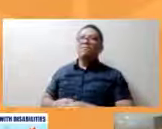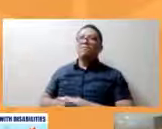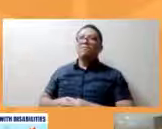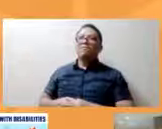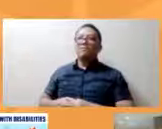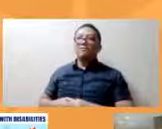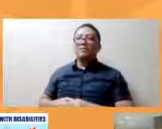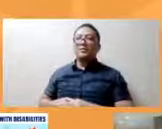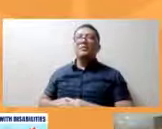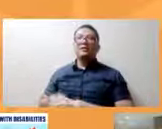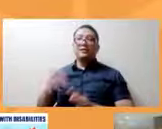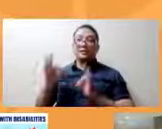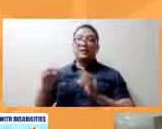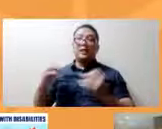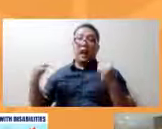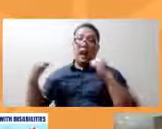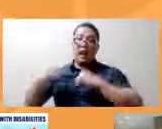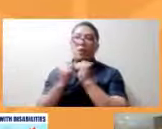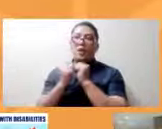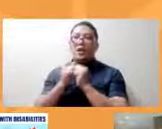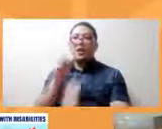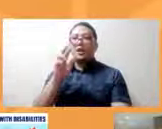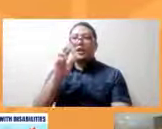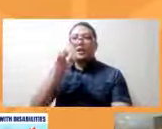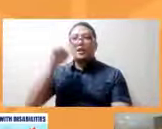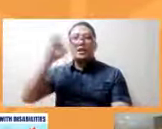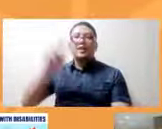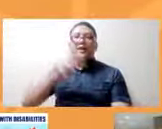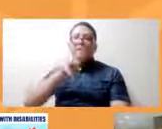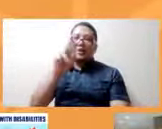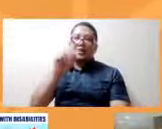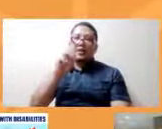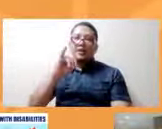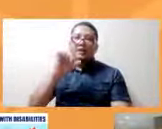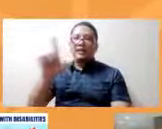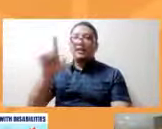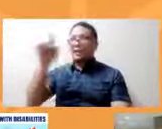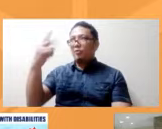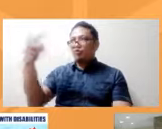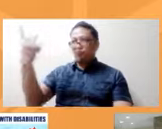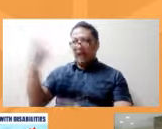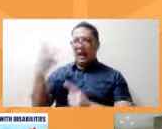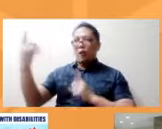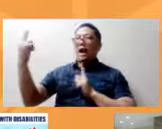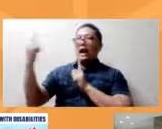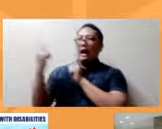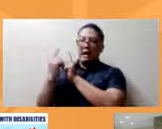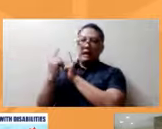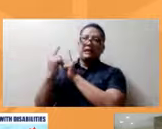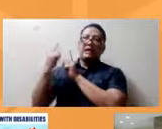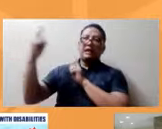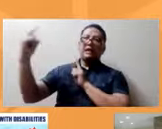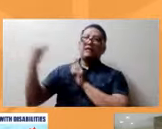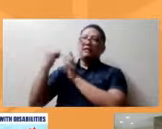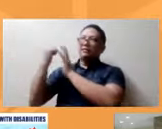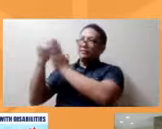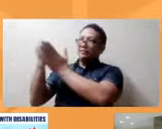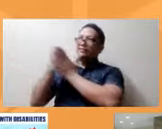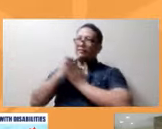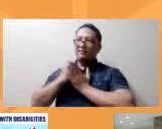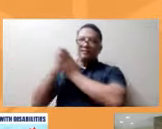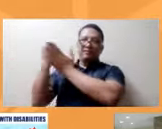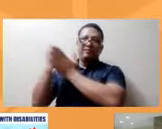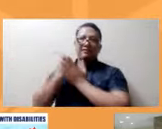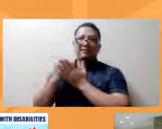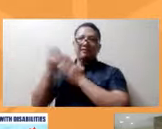kaya I agree with sir Raniero talaga na it takes two to tanto Thank you very much Miss Chrissy at yung